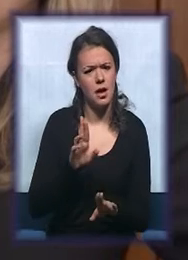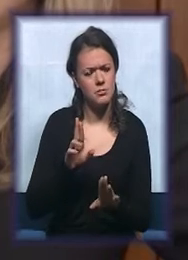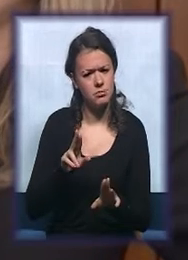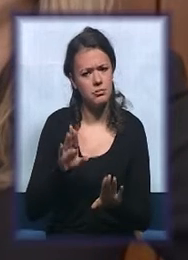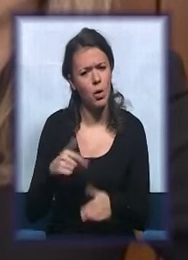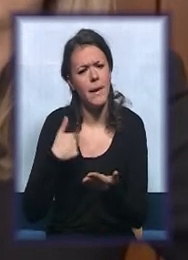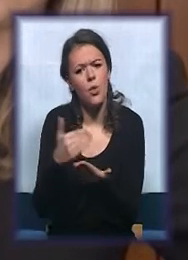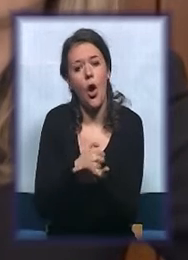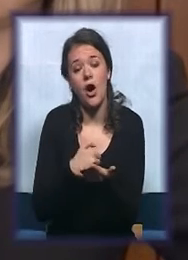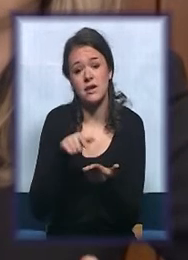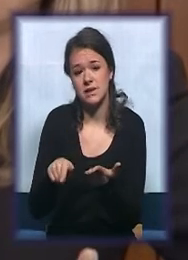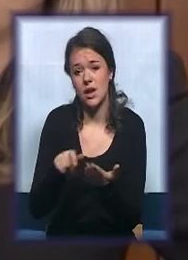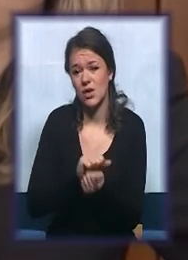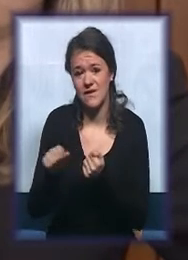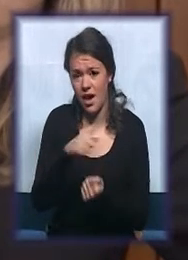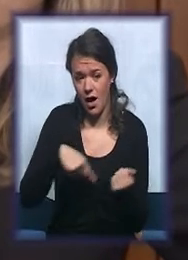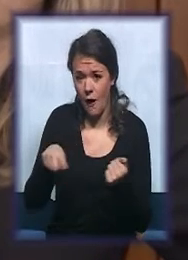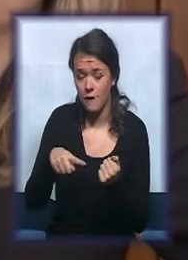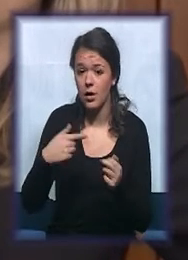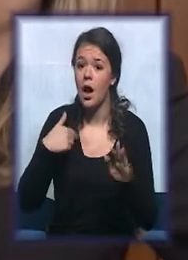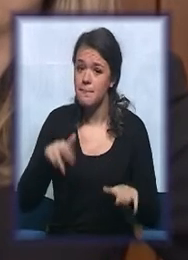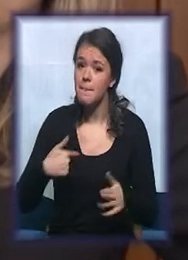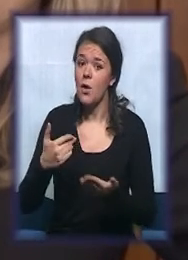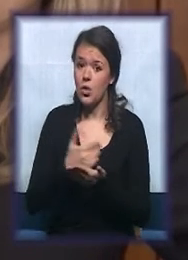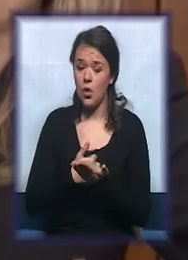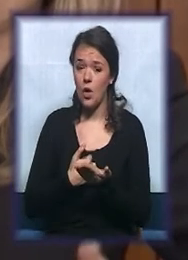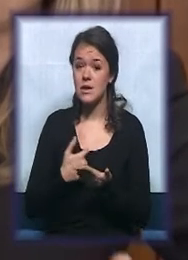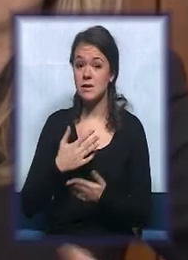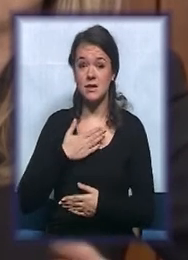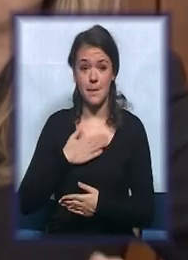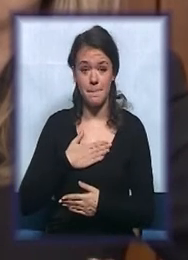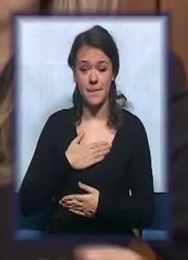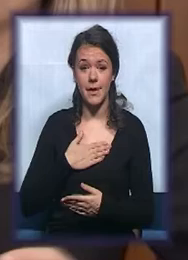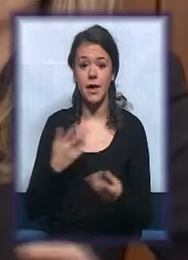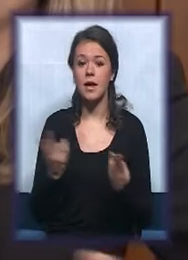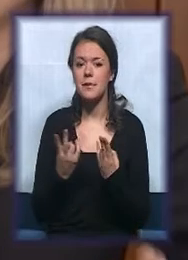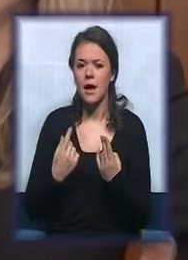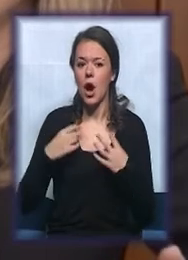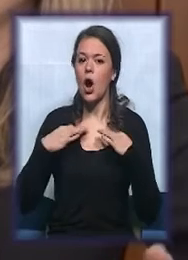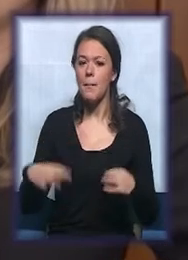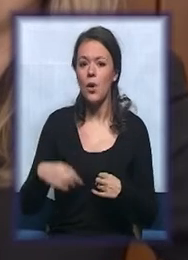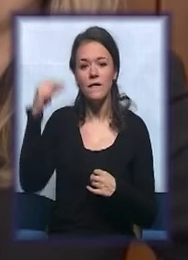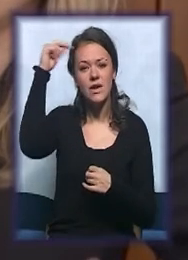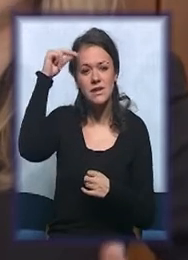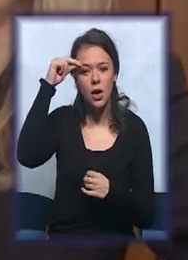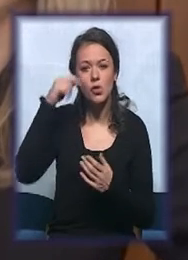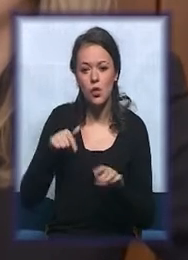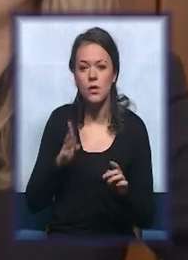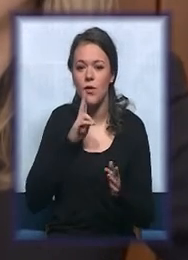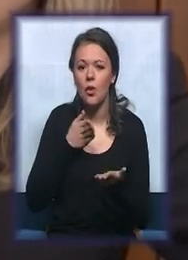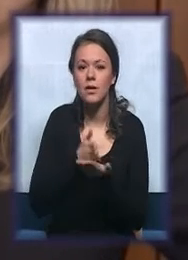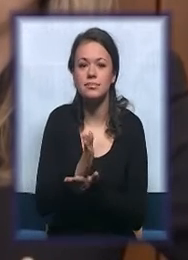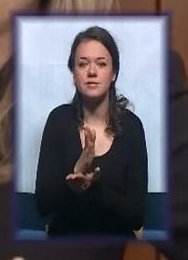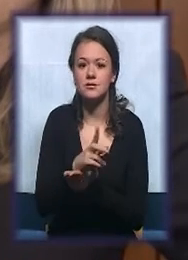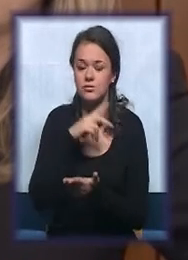svega ovoga, imamo koristi i mi, znači jer to profesionalno iskustvo kroz koje sada provozimo je jako